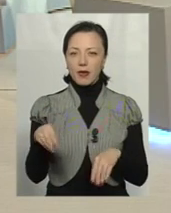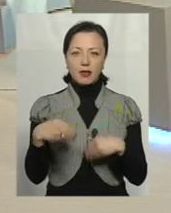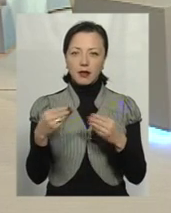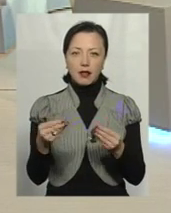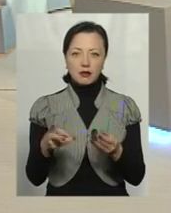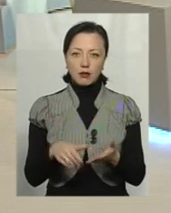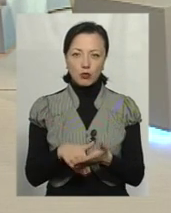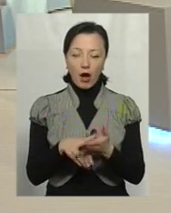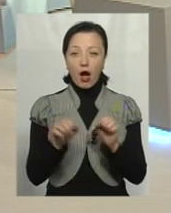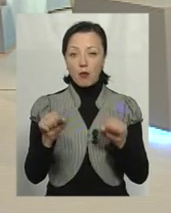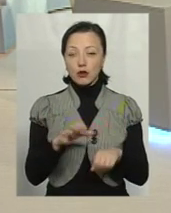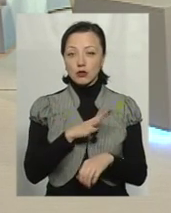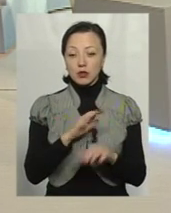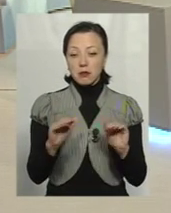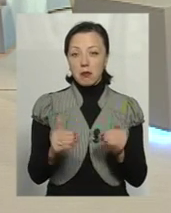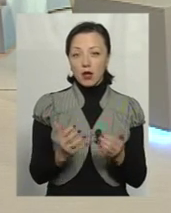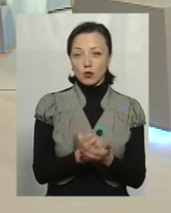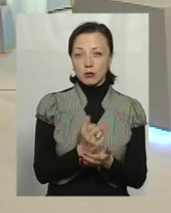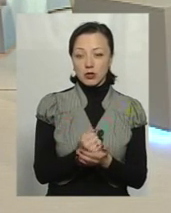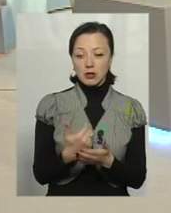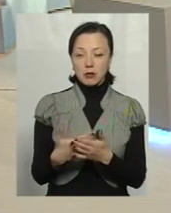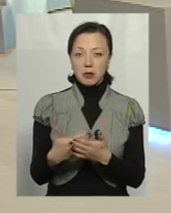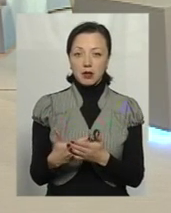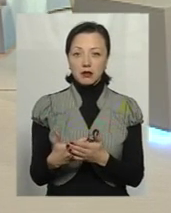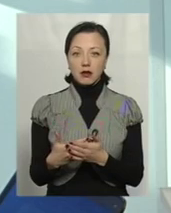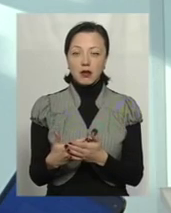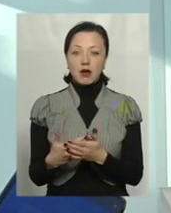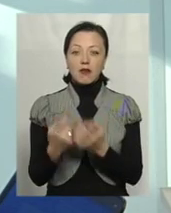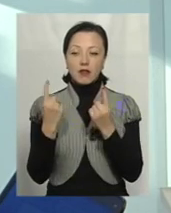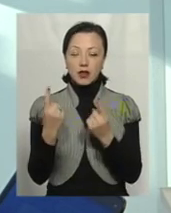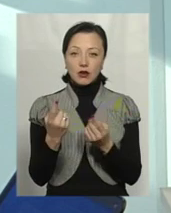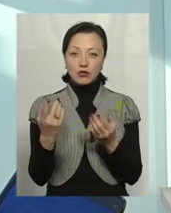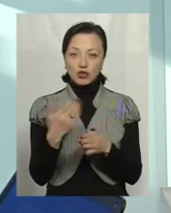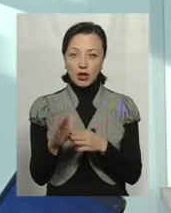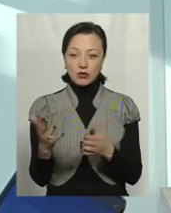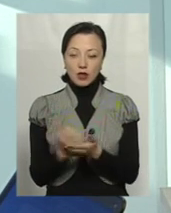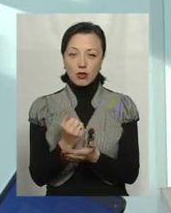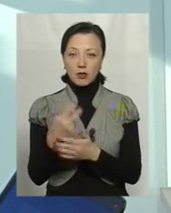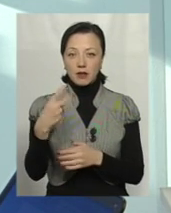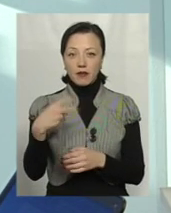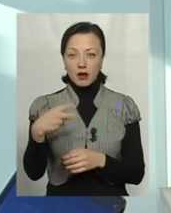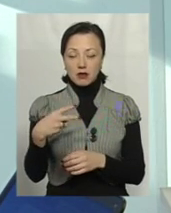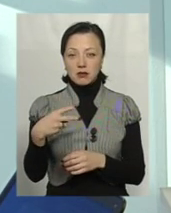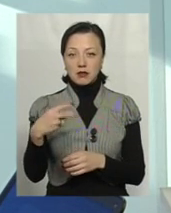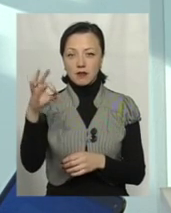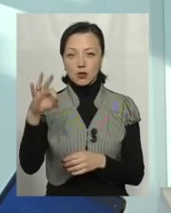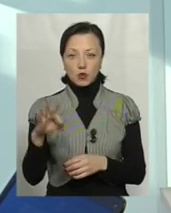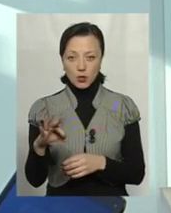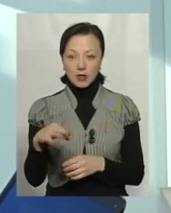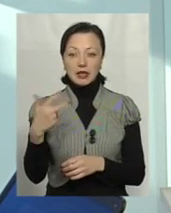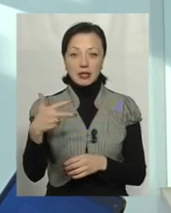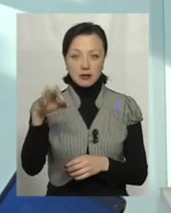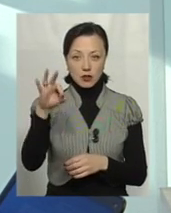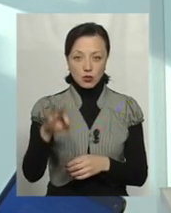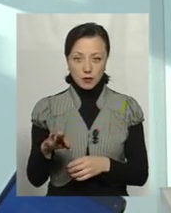дасть, не допоможе. А може бути менш успішний, а, наприклад, досить велику частку заробленого, там 20 відсотків, навіть